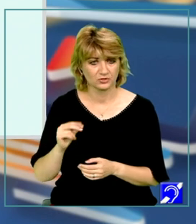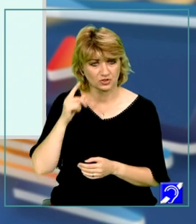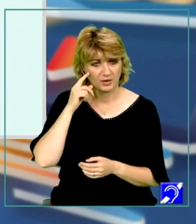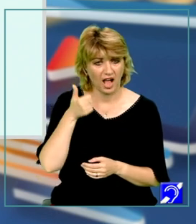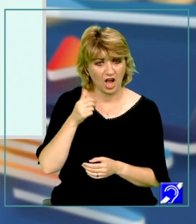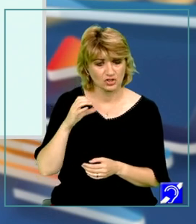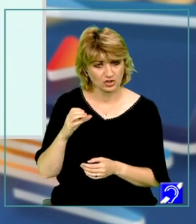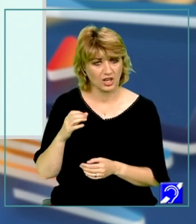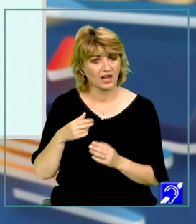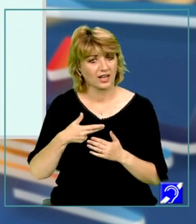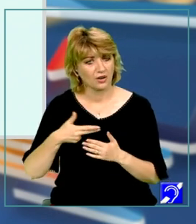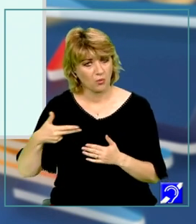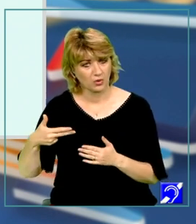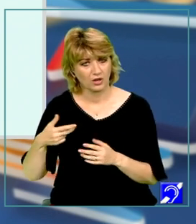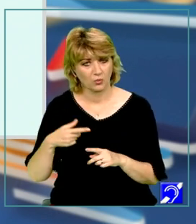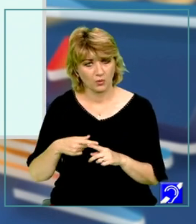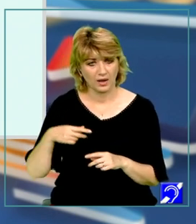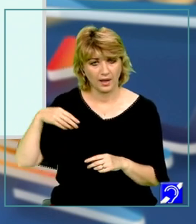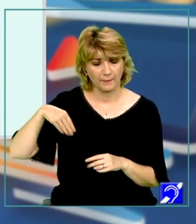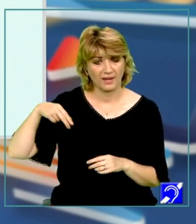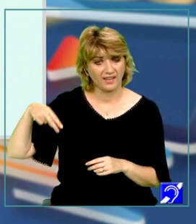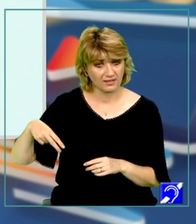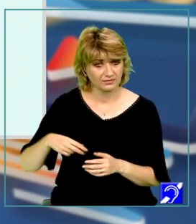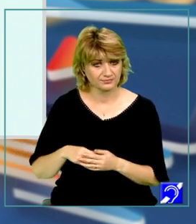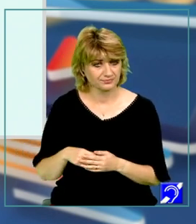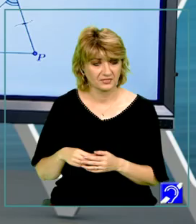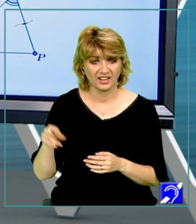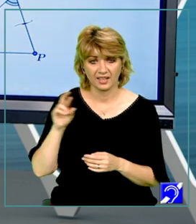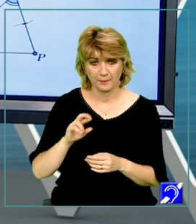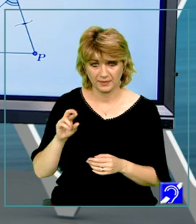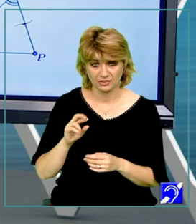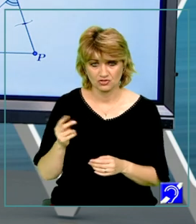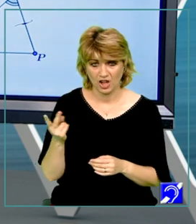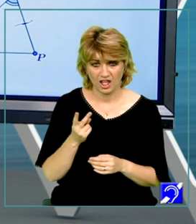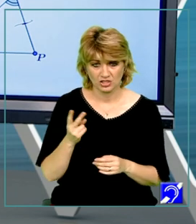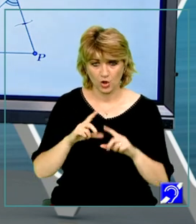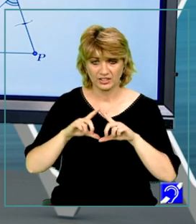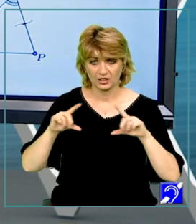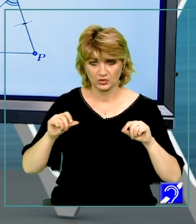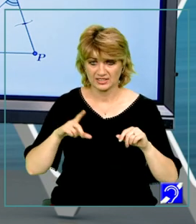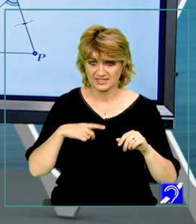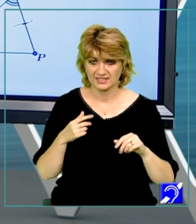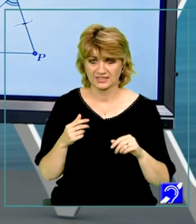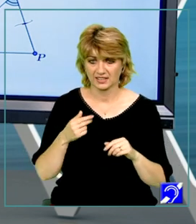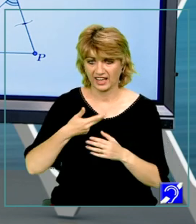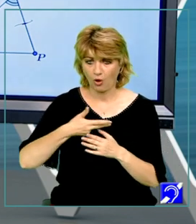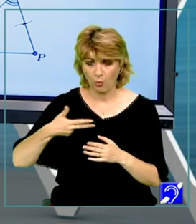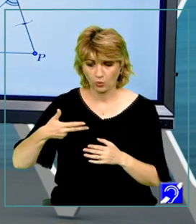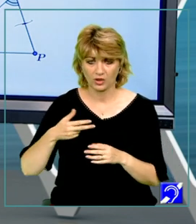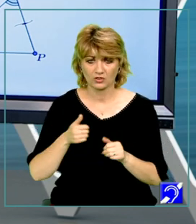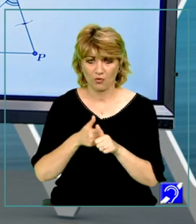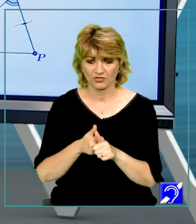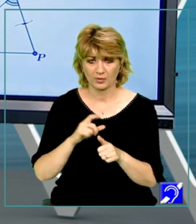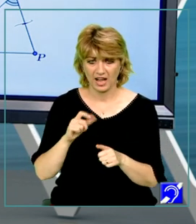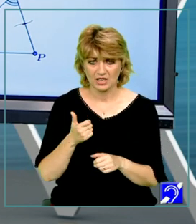este congruent cu M, N. Repet, cele două triunghiuri sunt congruente conform cazului